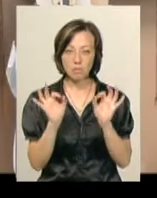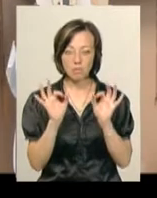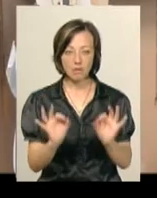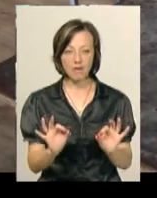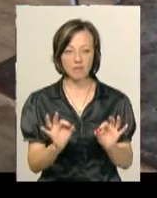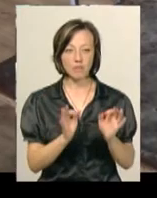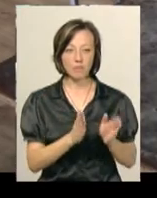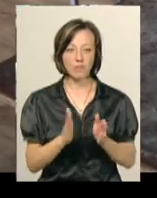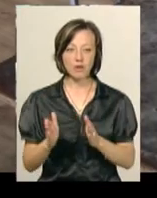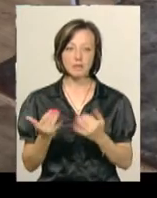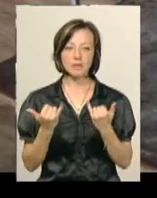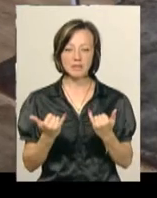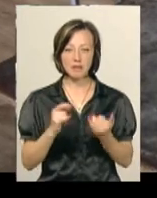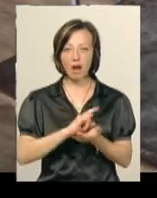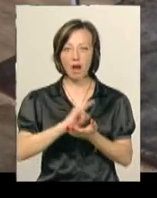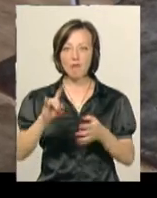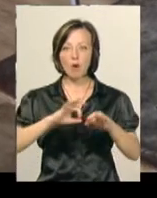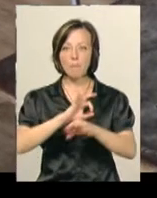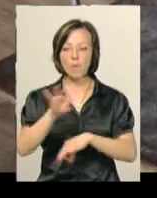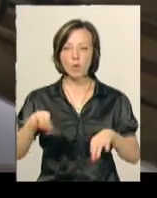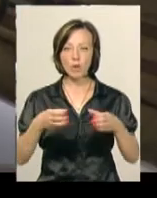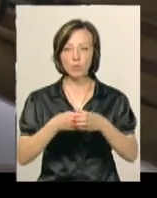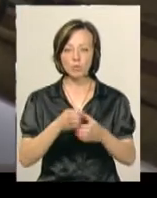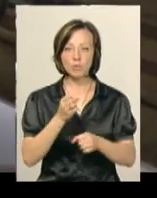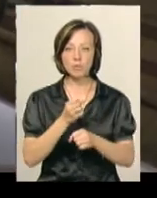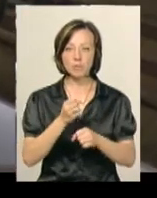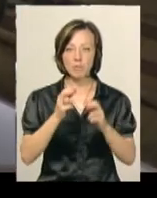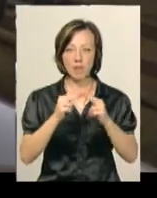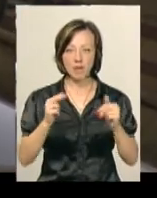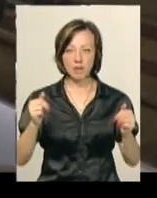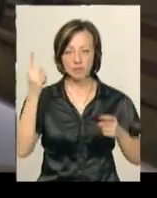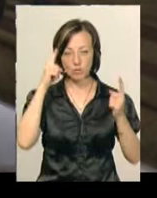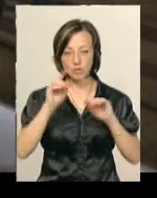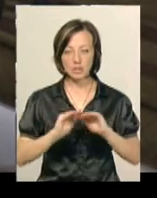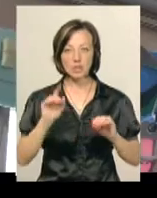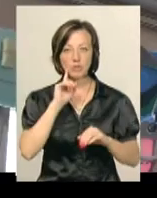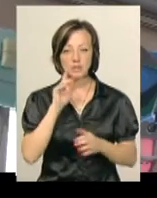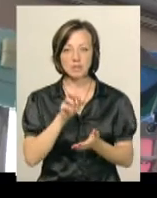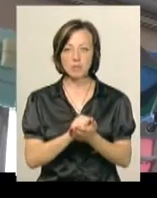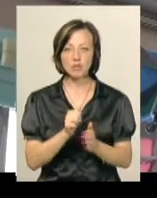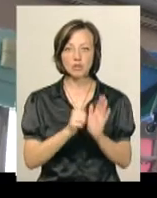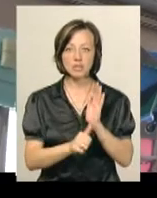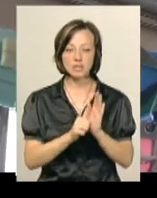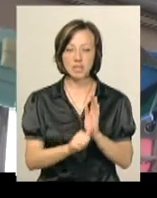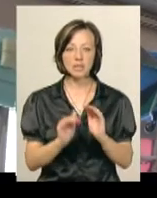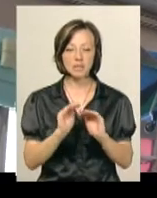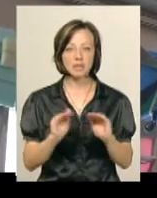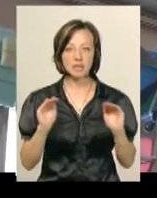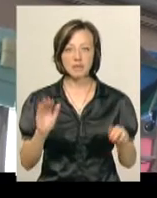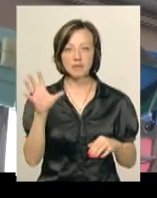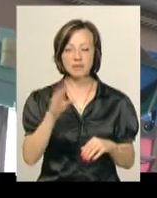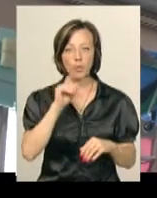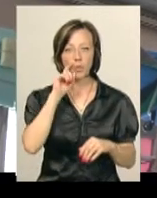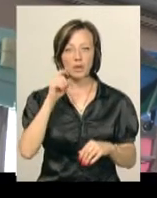правильному порядку. Нині у авіамодельному гуртку, який діє у Хмельничкому Палаці творчості дітей та юнацтва, займаються 60 вихованців. У